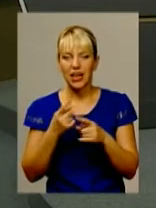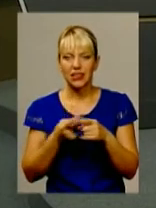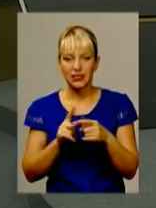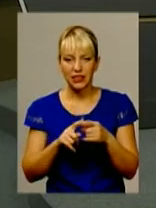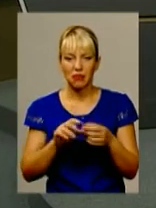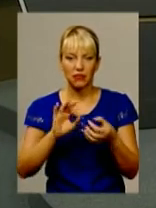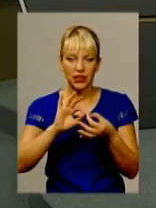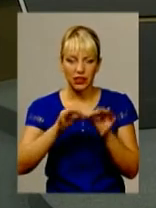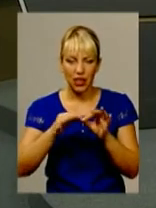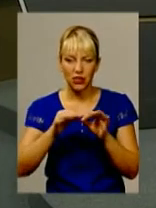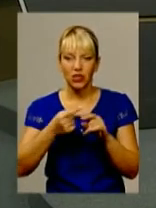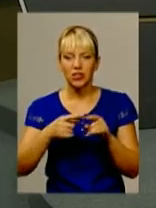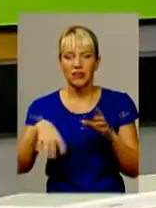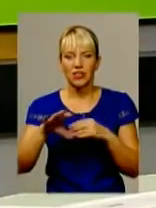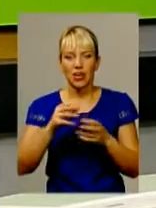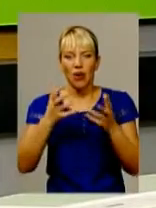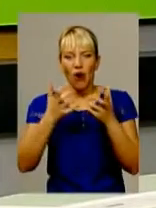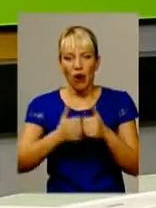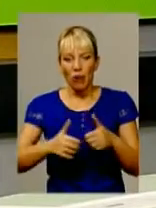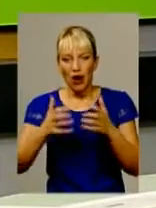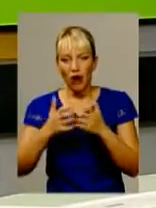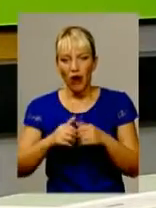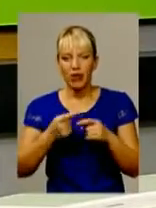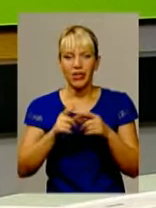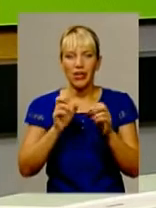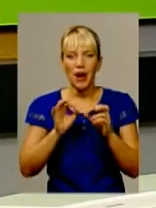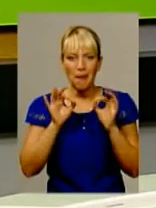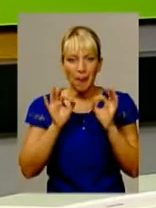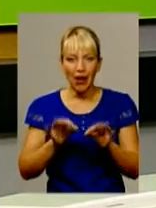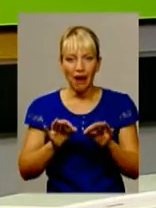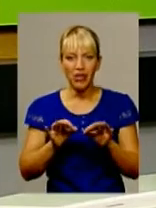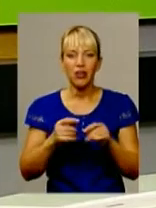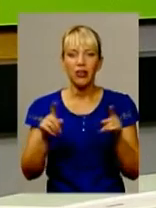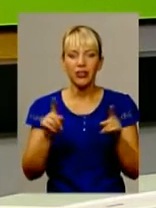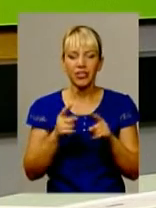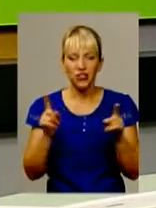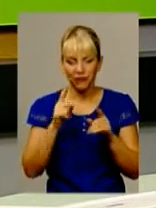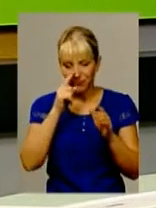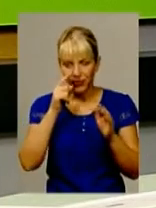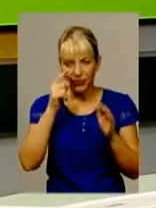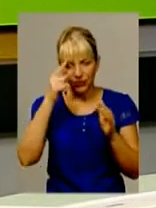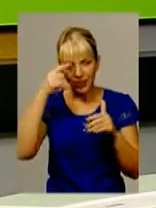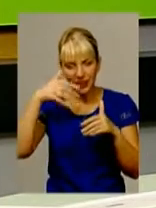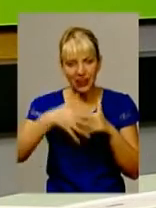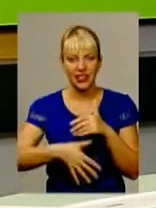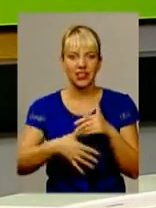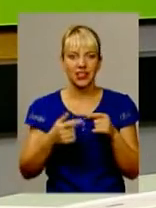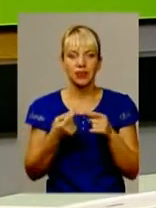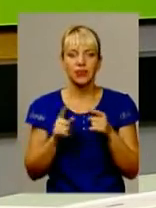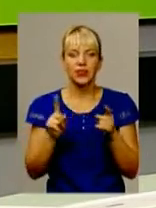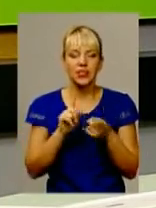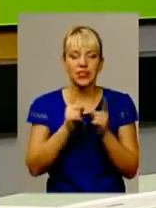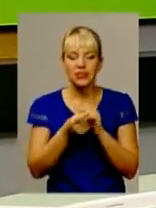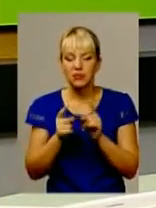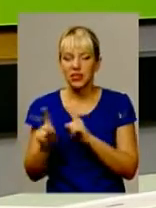більш детально все це обраховує, і я рахую це правильно, тобто, щоб ми вникли зміни різні,